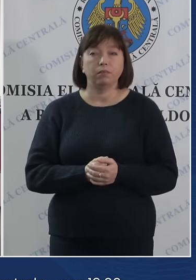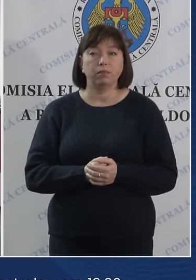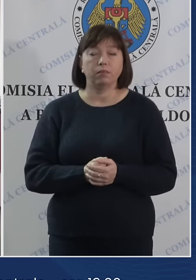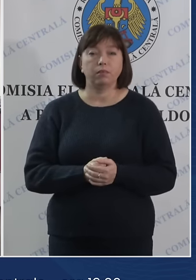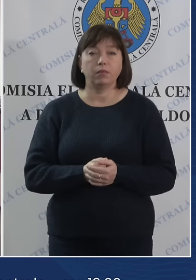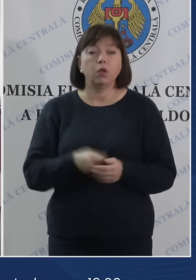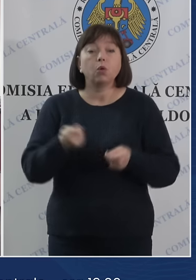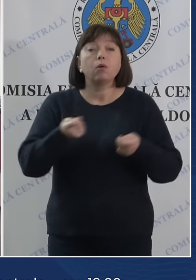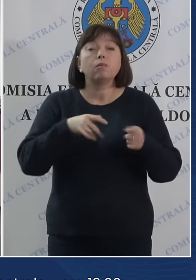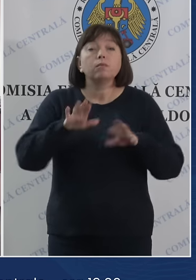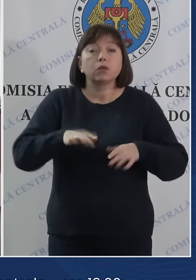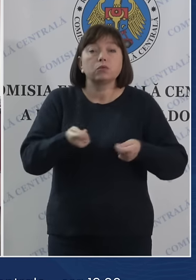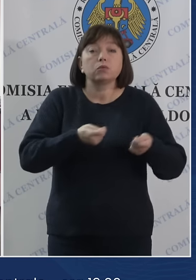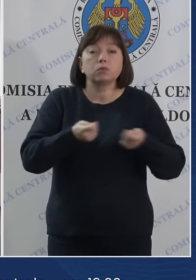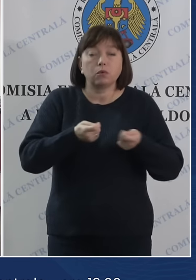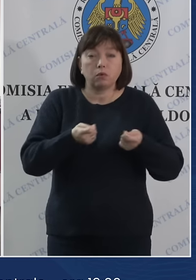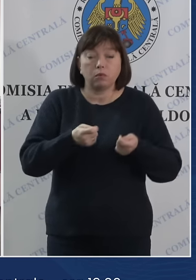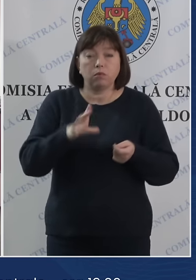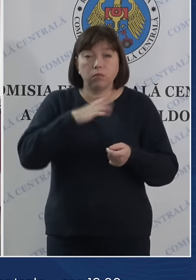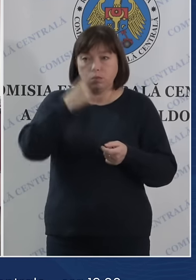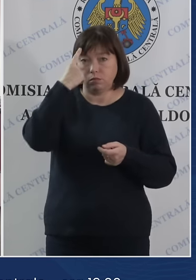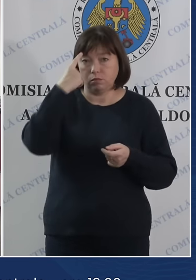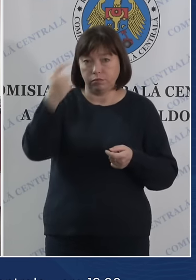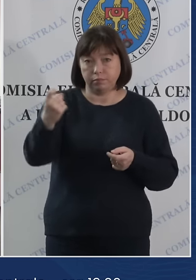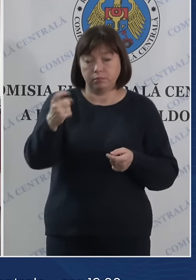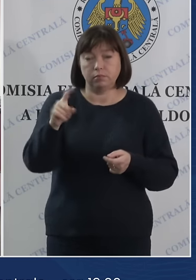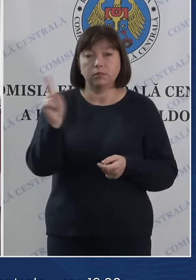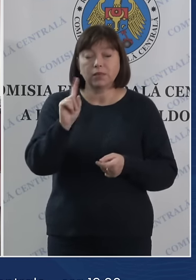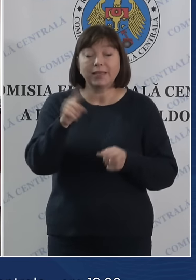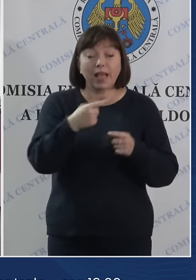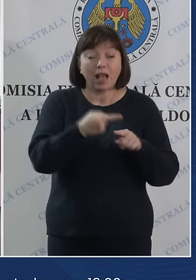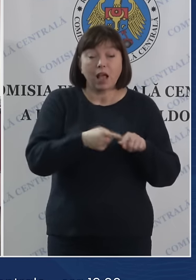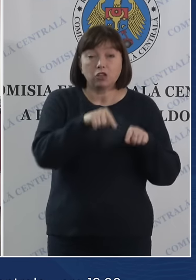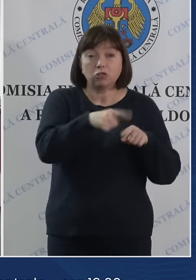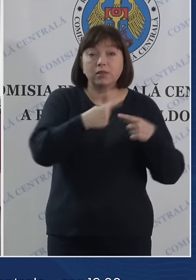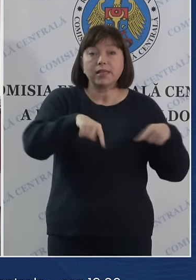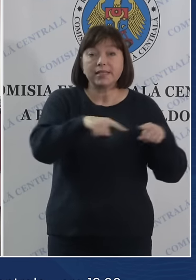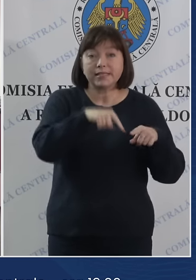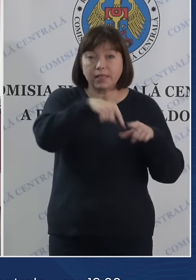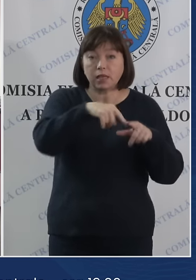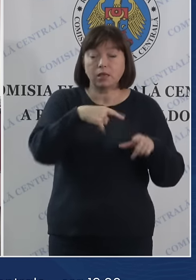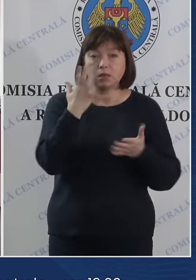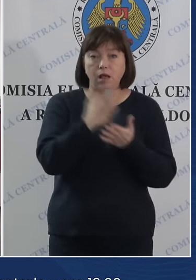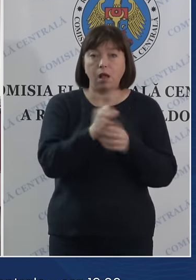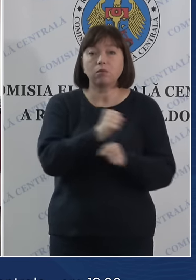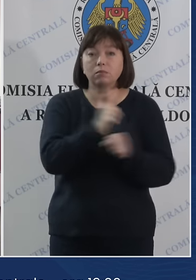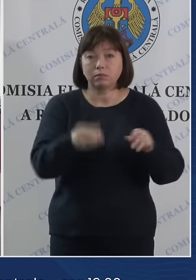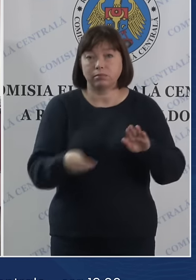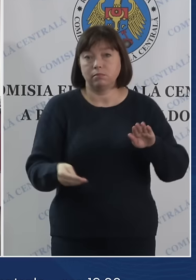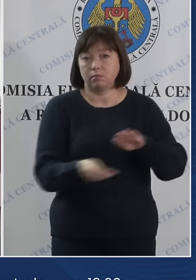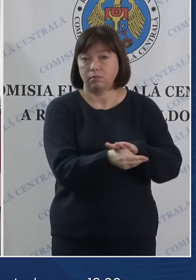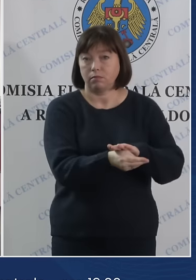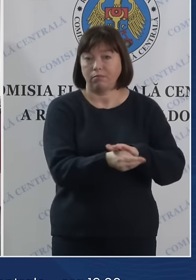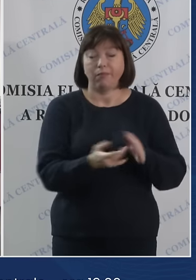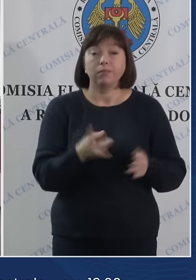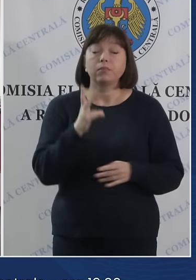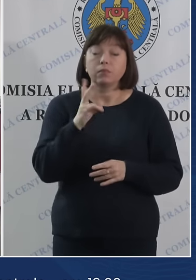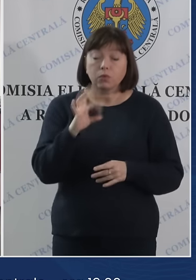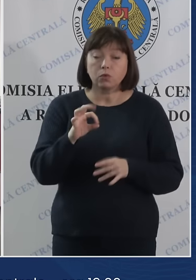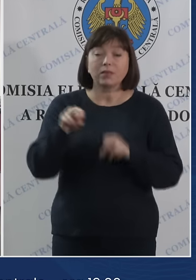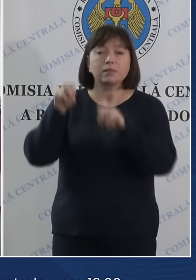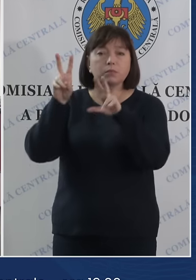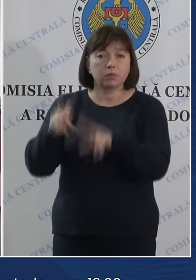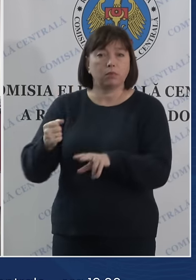autoritățile locale au fost alertate că unele secții de votare sunt minate. Totuși, serviciile